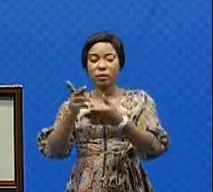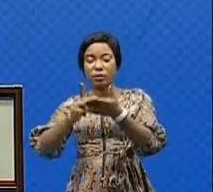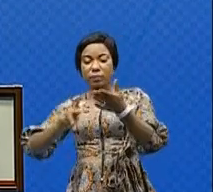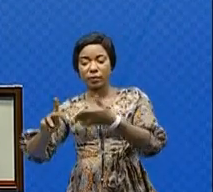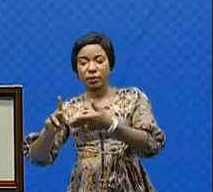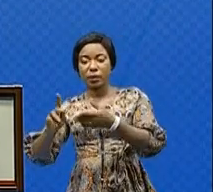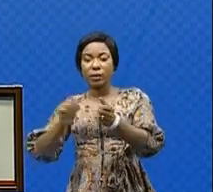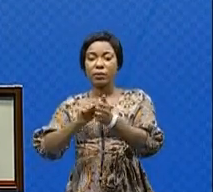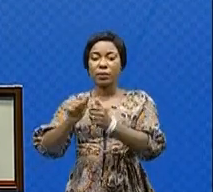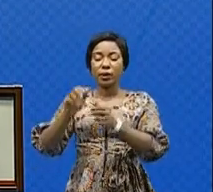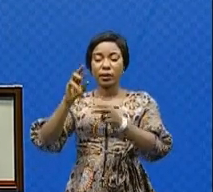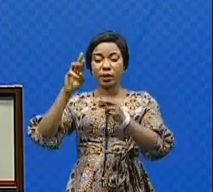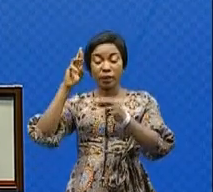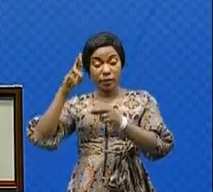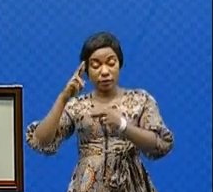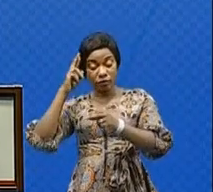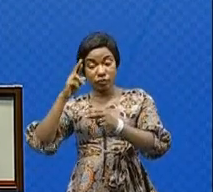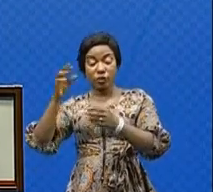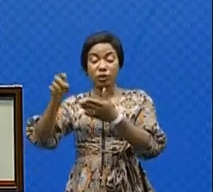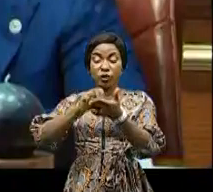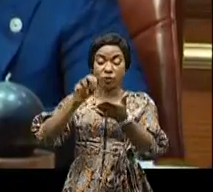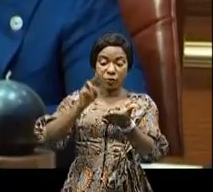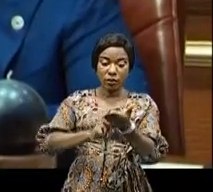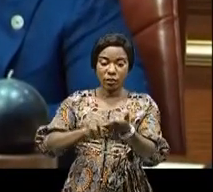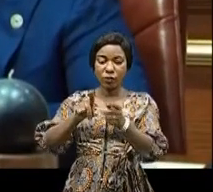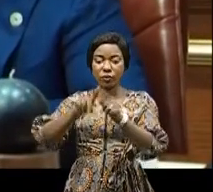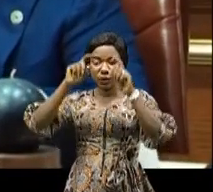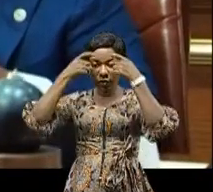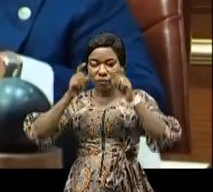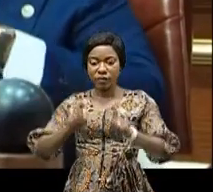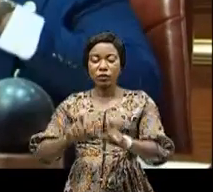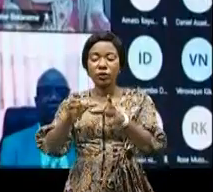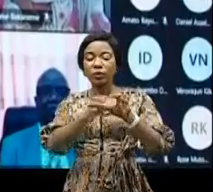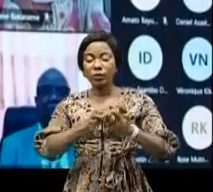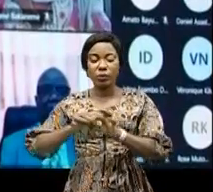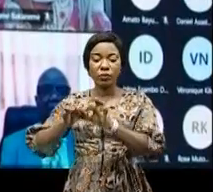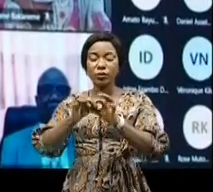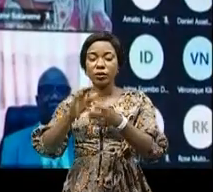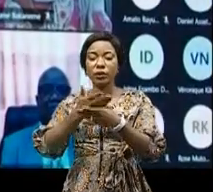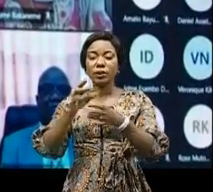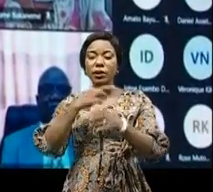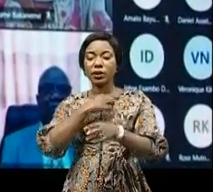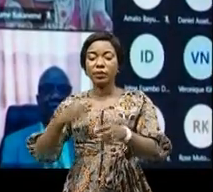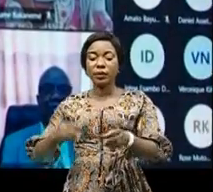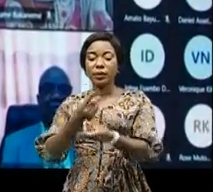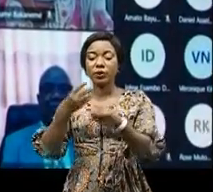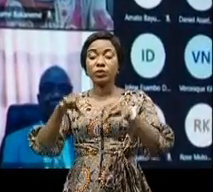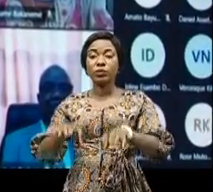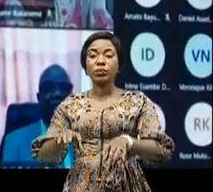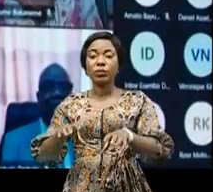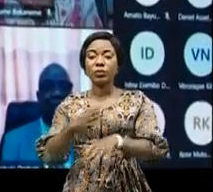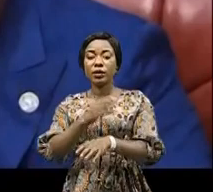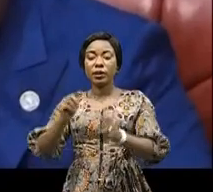notamment par la révision des certaines clauses du contrat ou de convention de collaboration entre la République démocratique du Congo